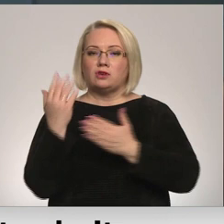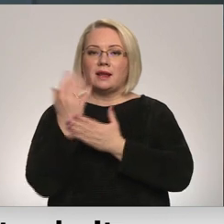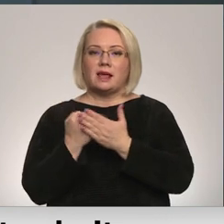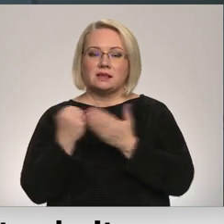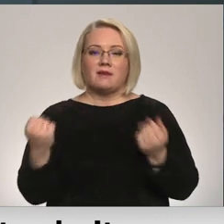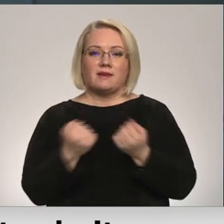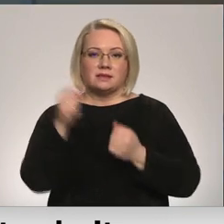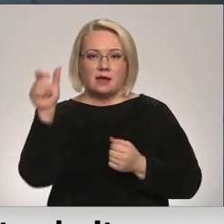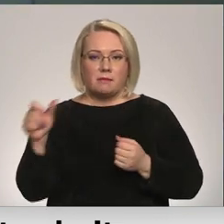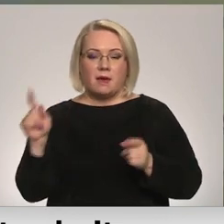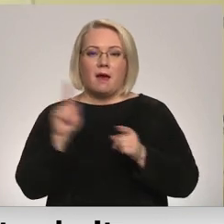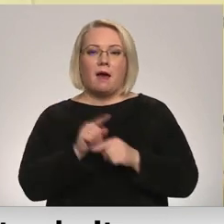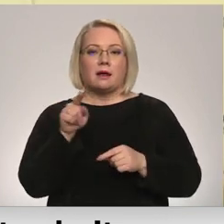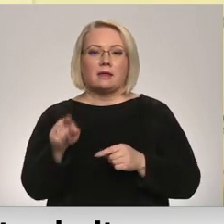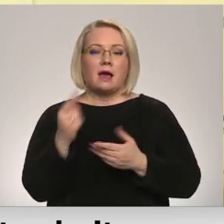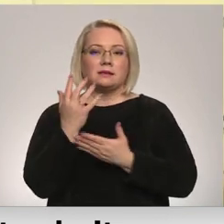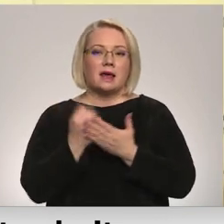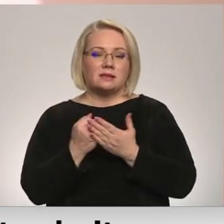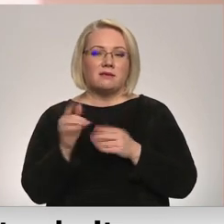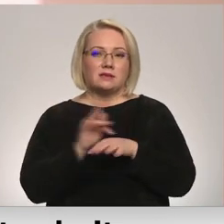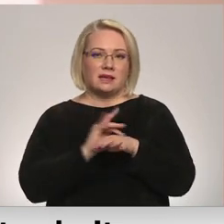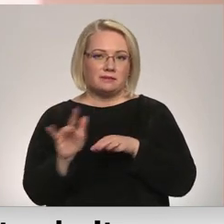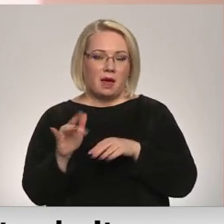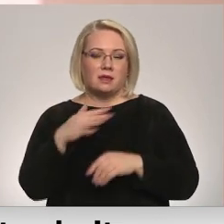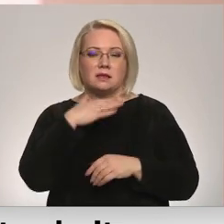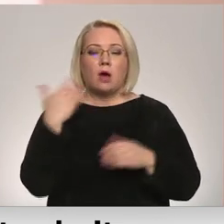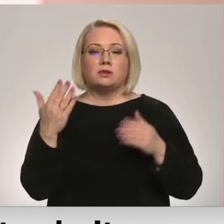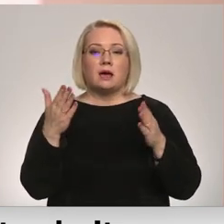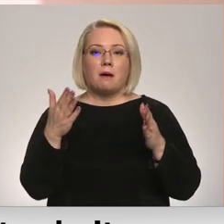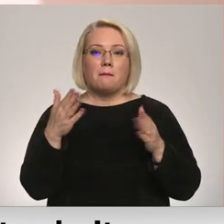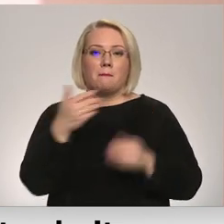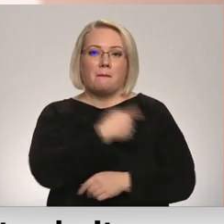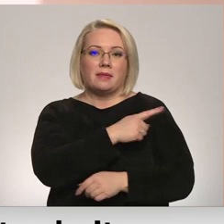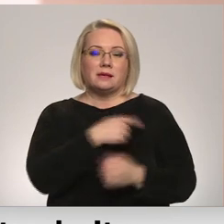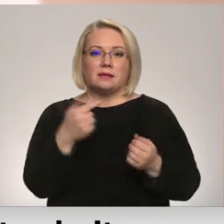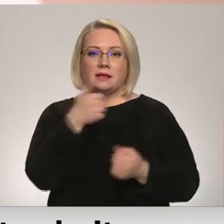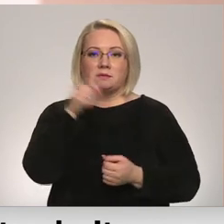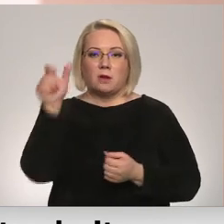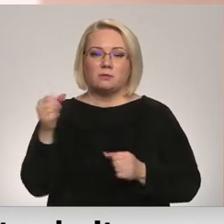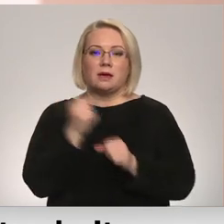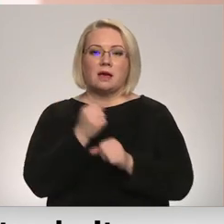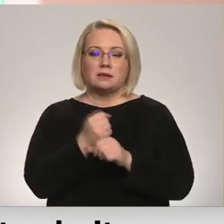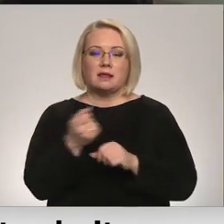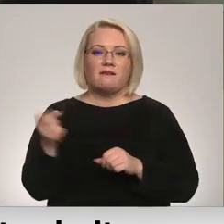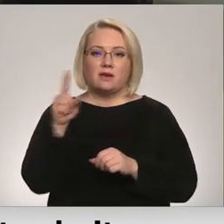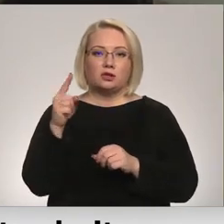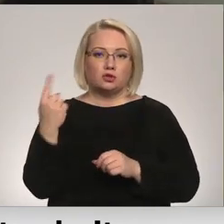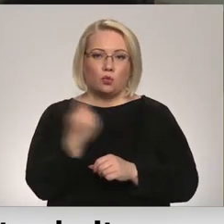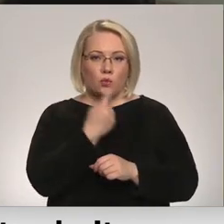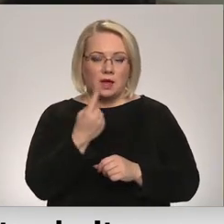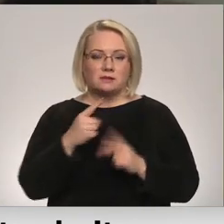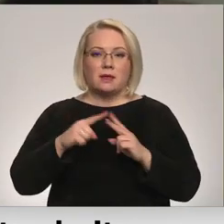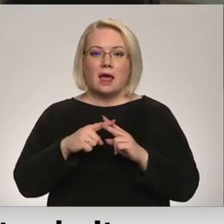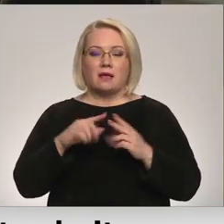personāls, bet arī šīs rezervis ir izsmeltas. Daudzām medicīnas personām tagad jāstrādā virs stundas. Savukārt